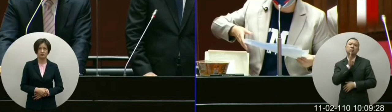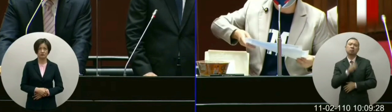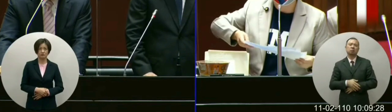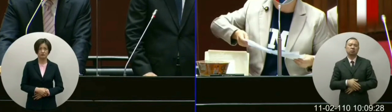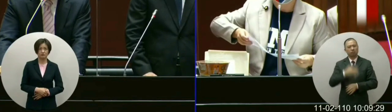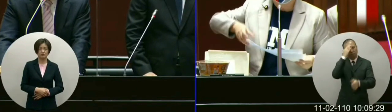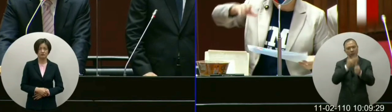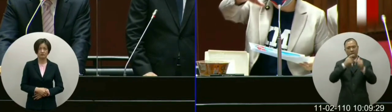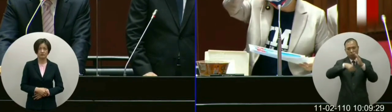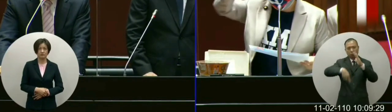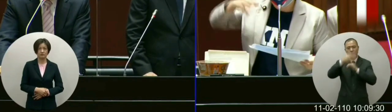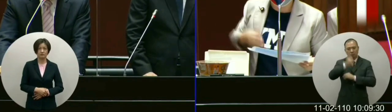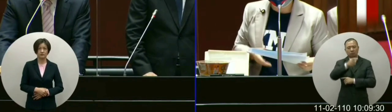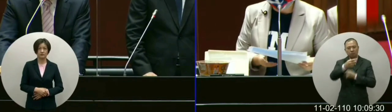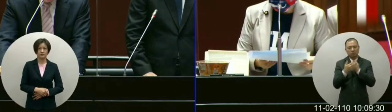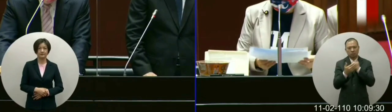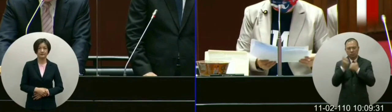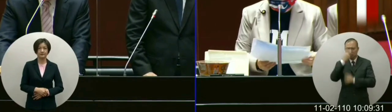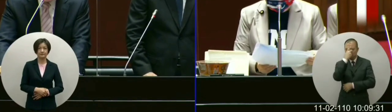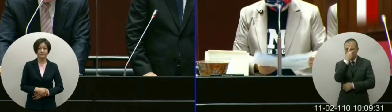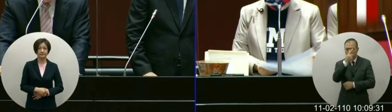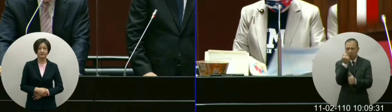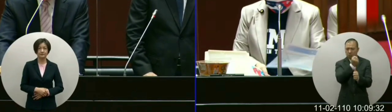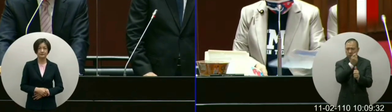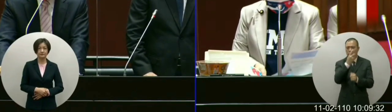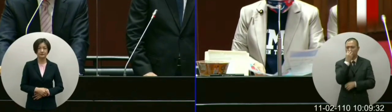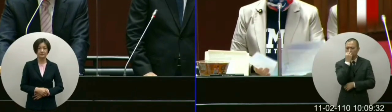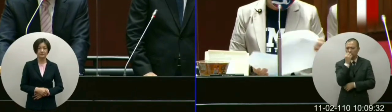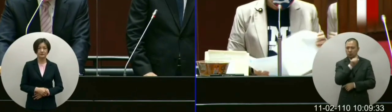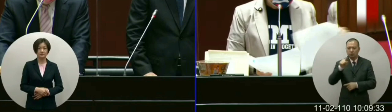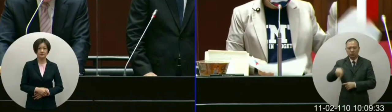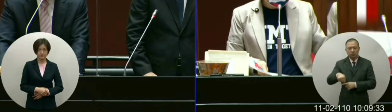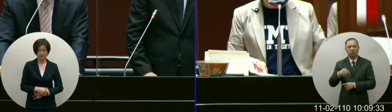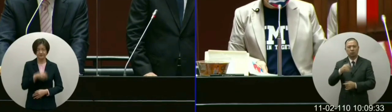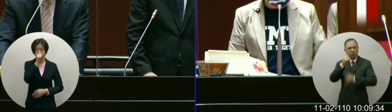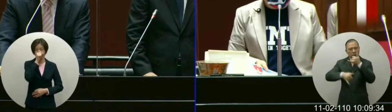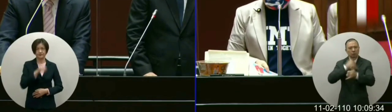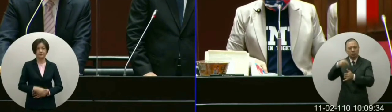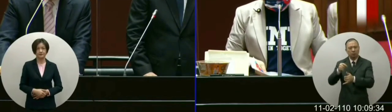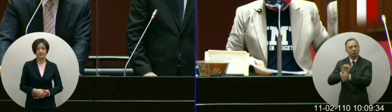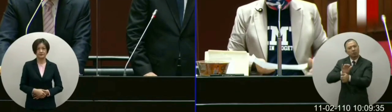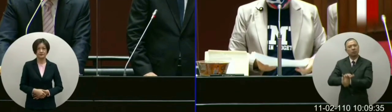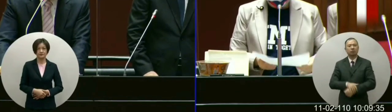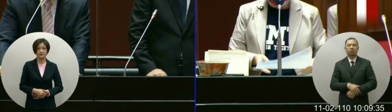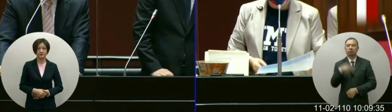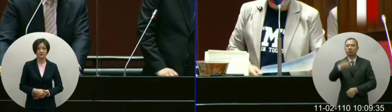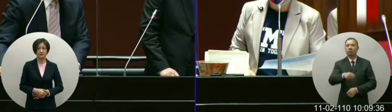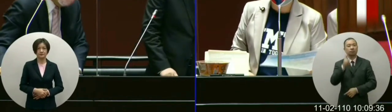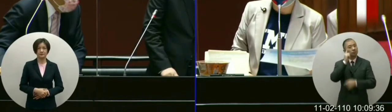长好好的去管控制让人民可以好生活接下来本席要请教